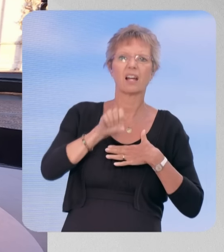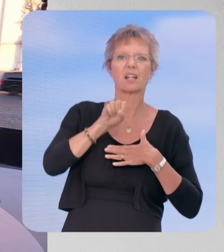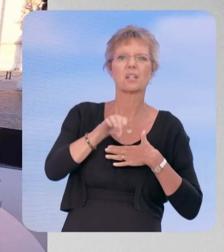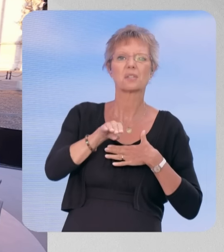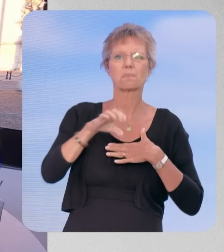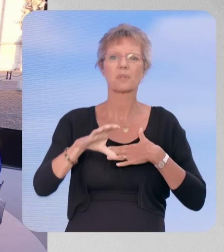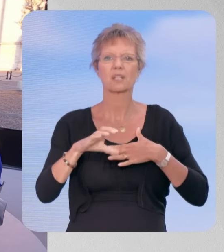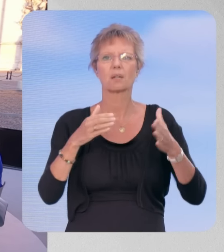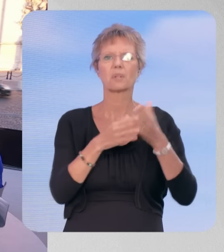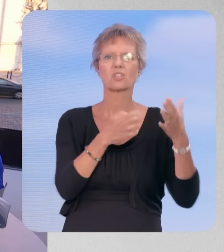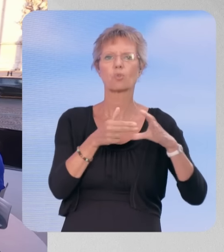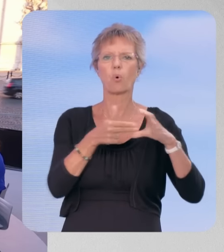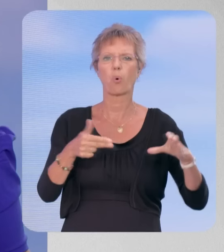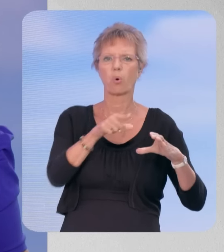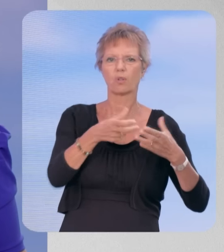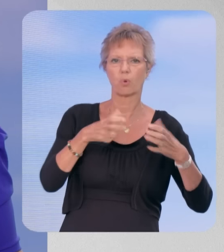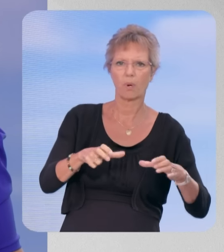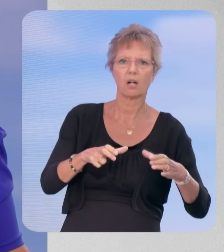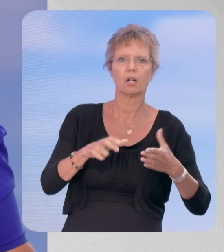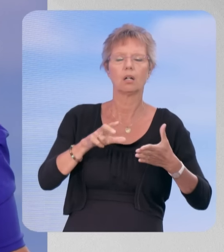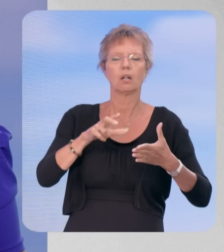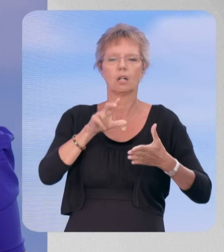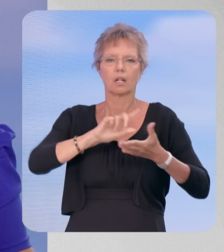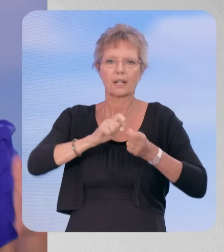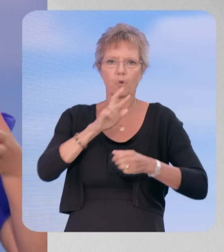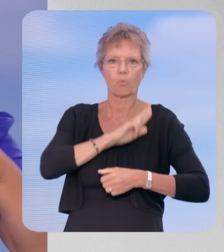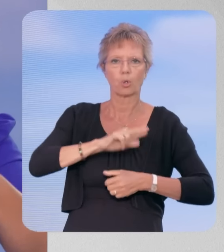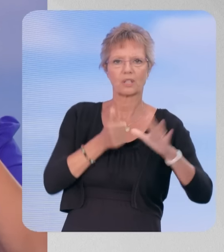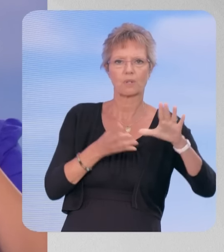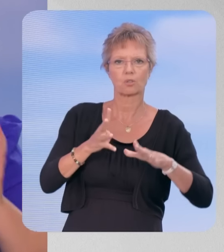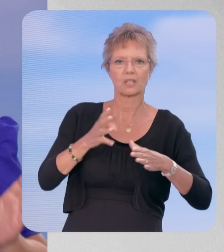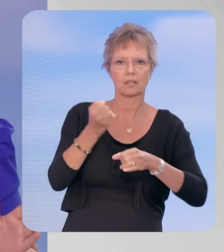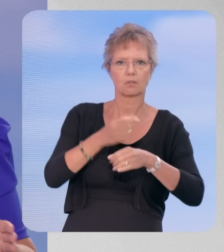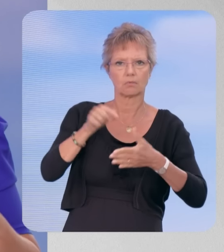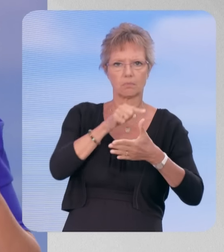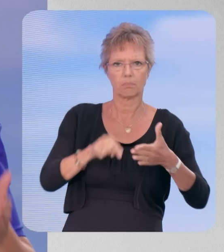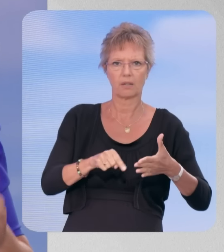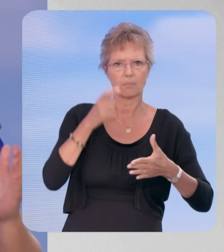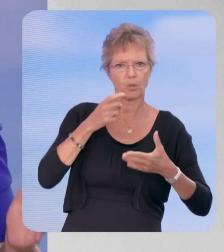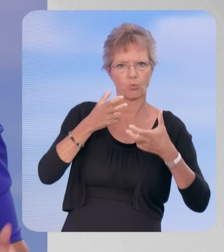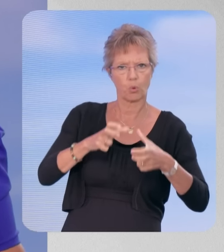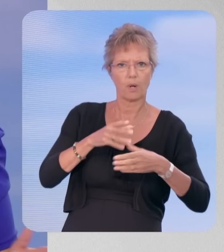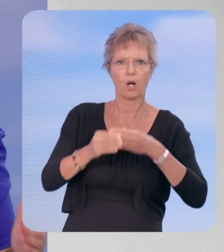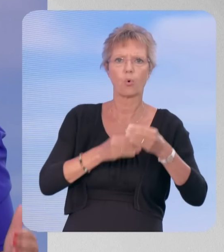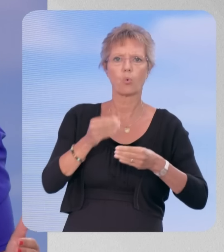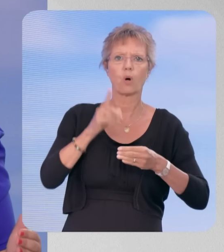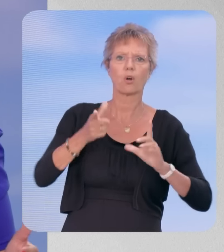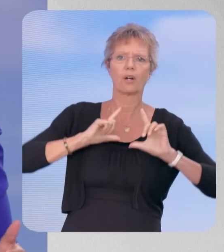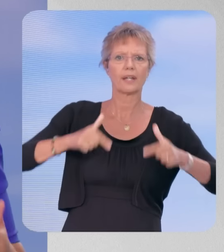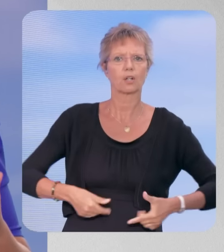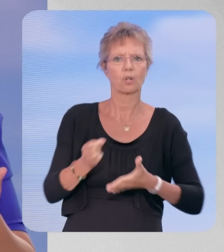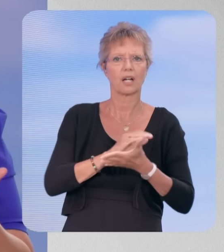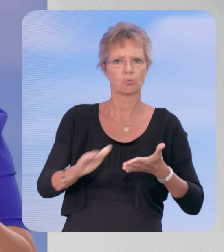600 euros, qu'elle abroge la réforme de la retraite à 64 ans, ou encore, motion spéciale pour aujourd'hui, qu'elle fasse l'école réellement